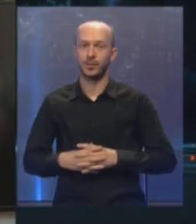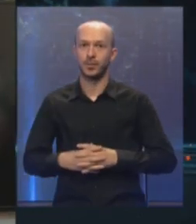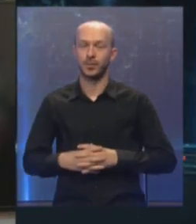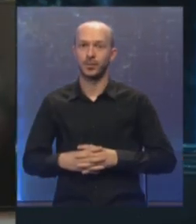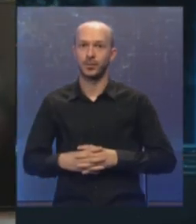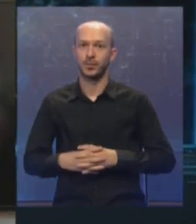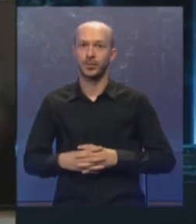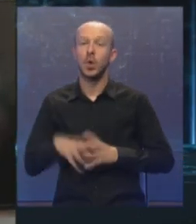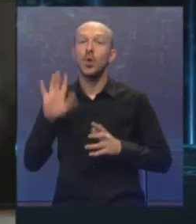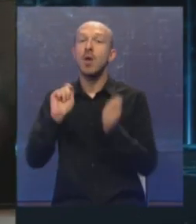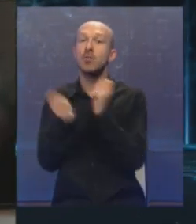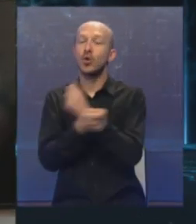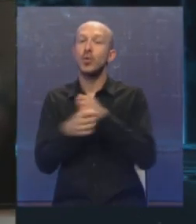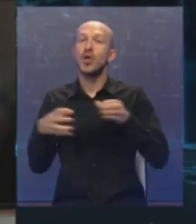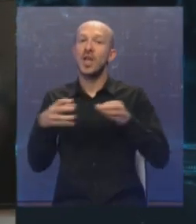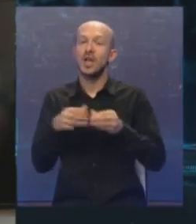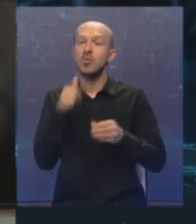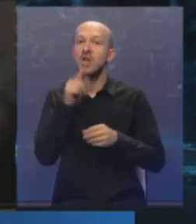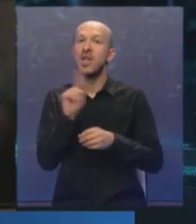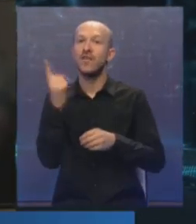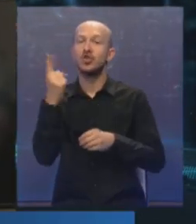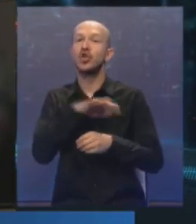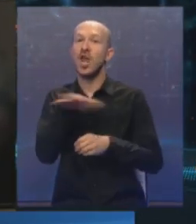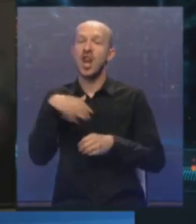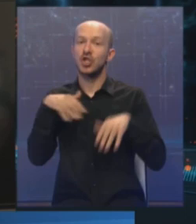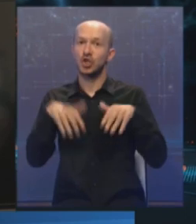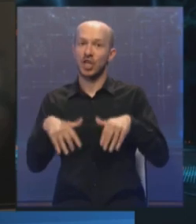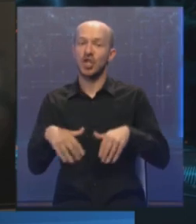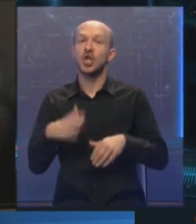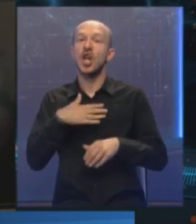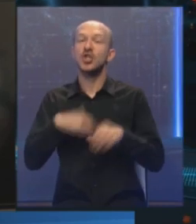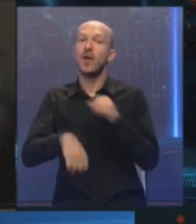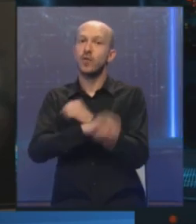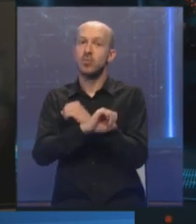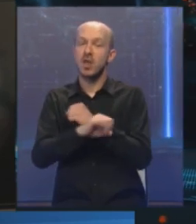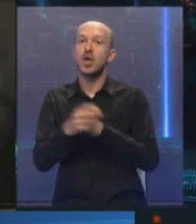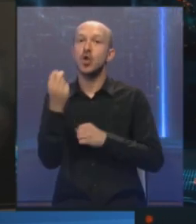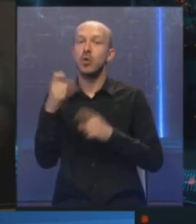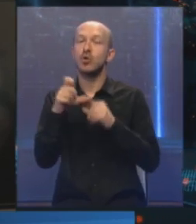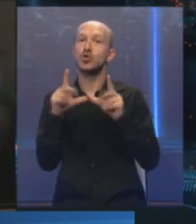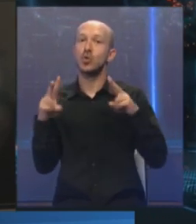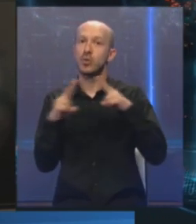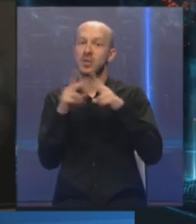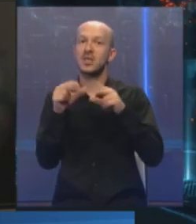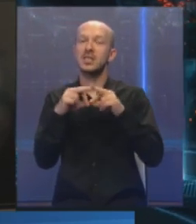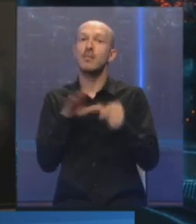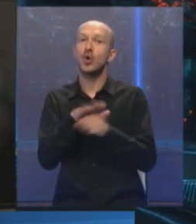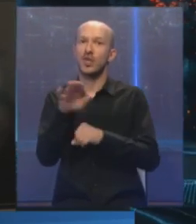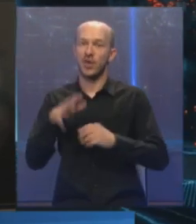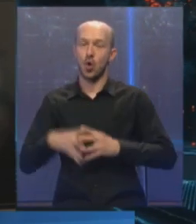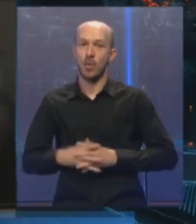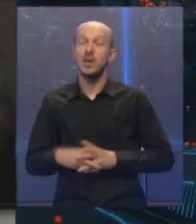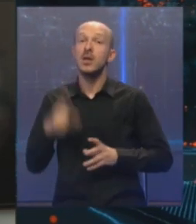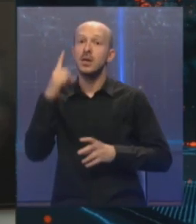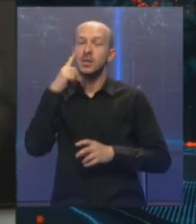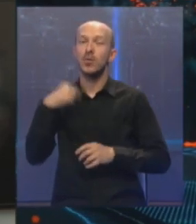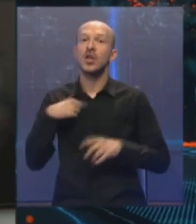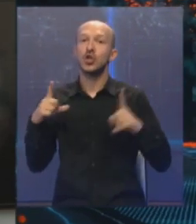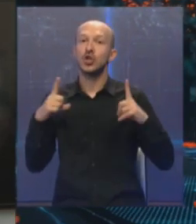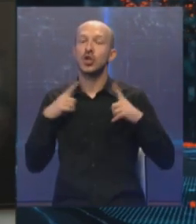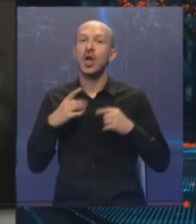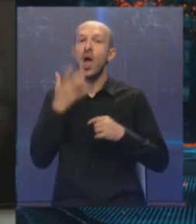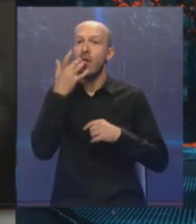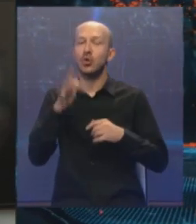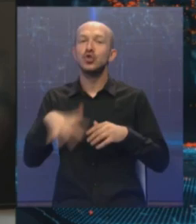On je promijenio ekipu i nije više naš igrač. Naši futbaleri dobro su upoznati sa protivnikom. Znamo da nas čeka